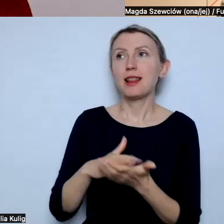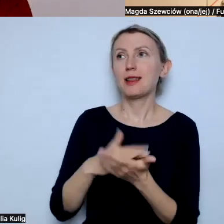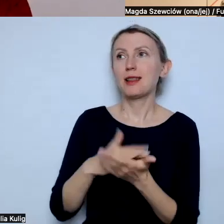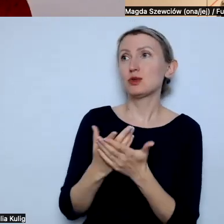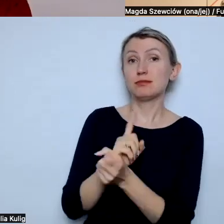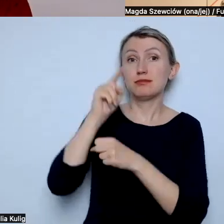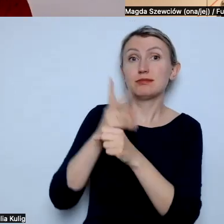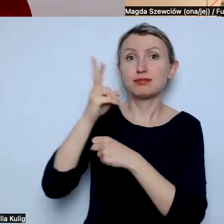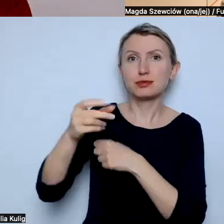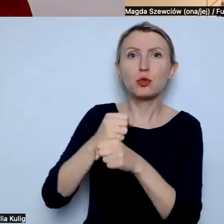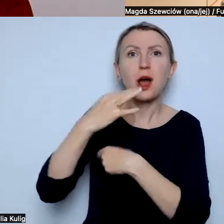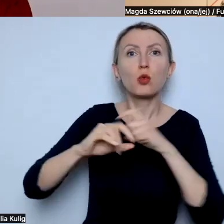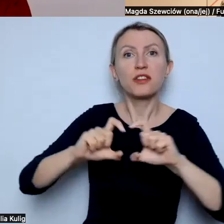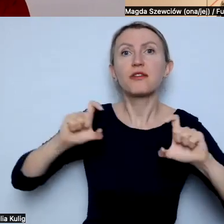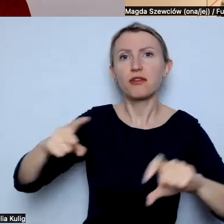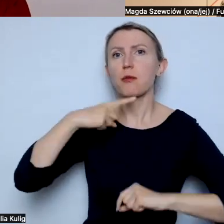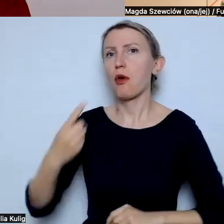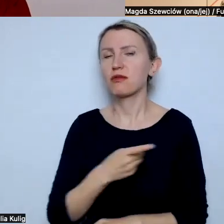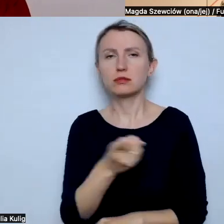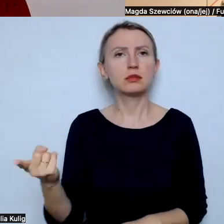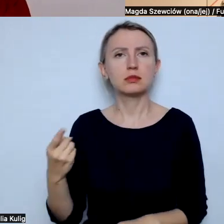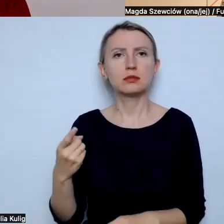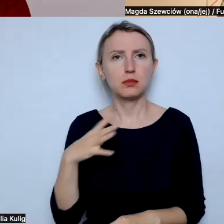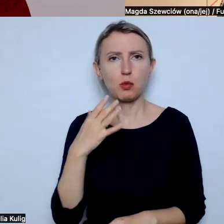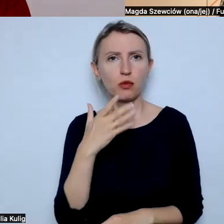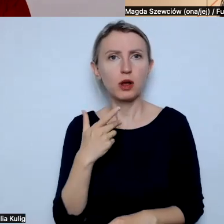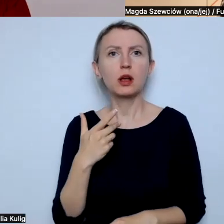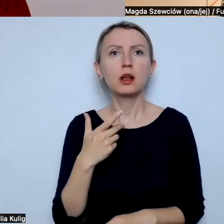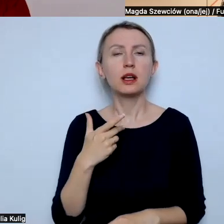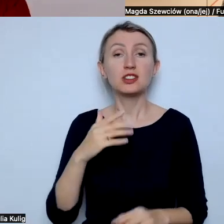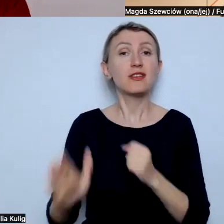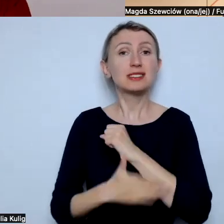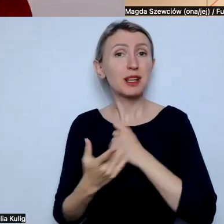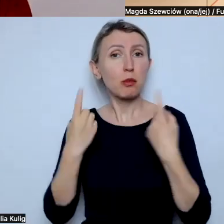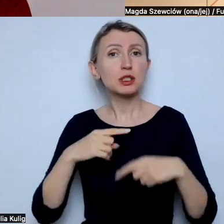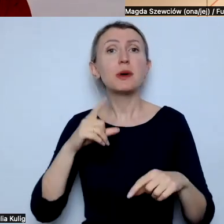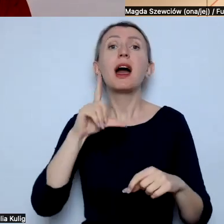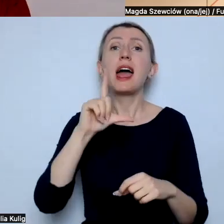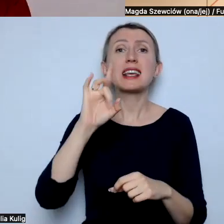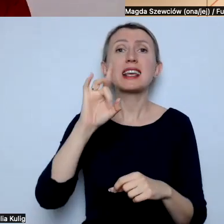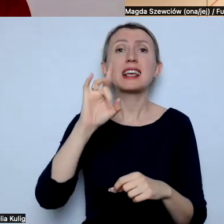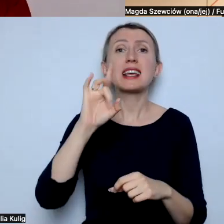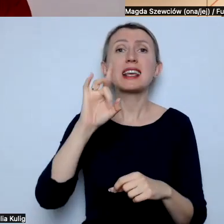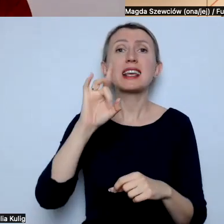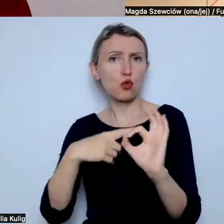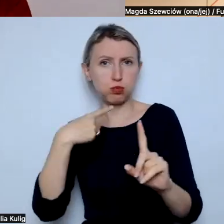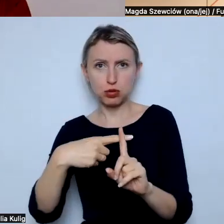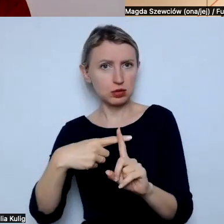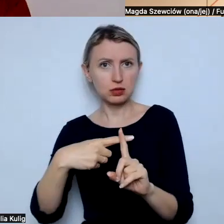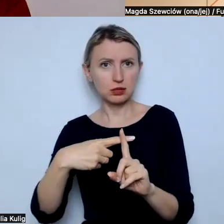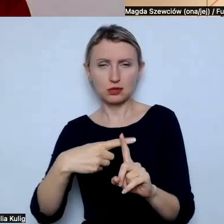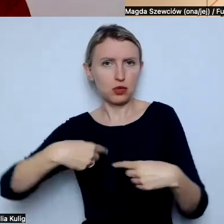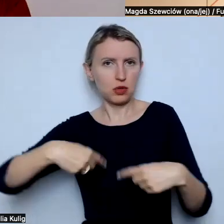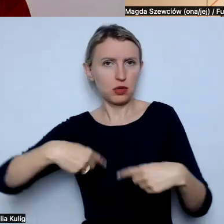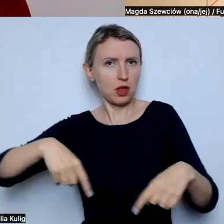uniwersytecie i powiedziała, że mówiłam, że stwieram sobie LGBT, Q+, to właśnie nie spotkam się